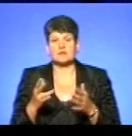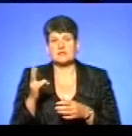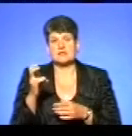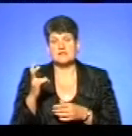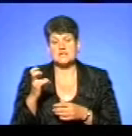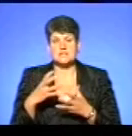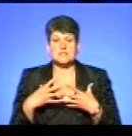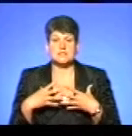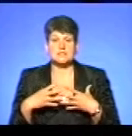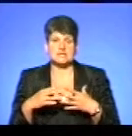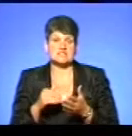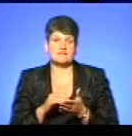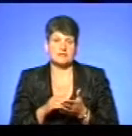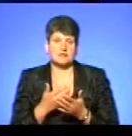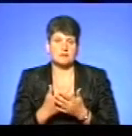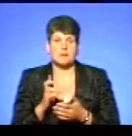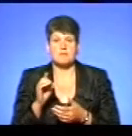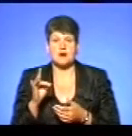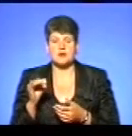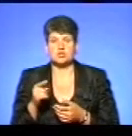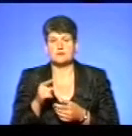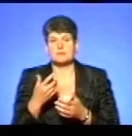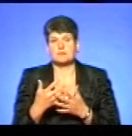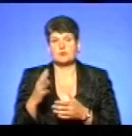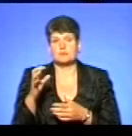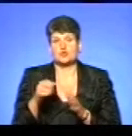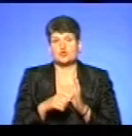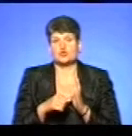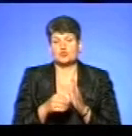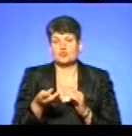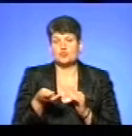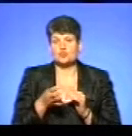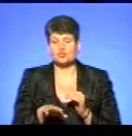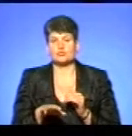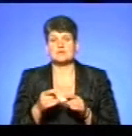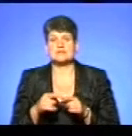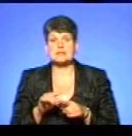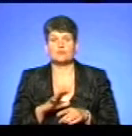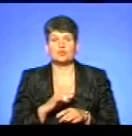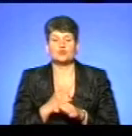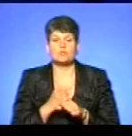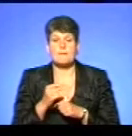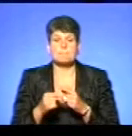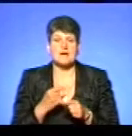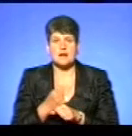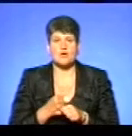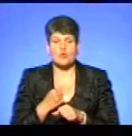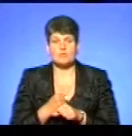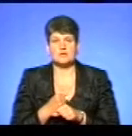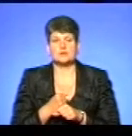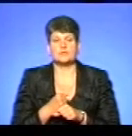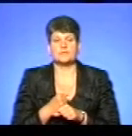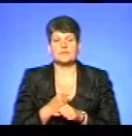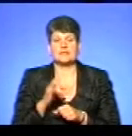свиней, якщо взяти в баріжі, це там багато, десь коло п'ясовку і 600 голів. Але це все було зроблено, перероблено на... Це велике село.